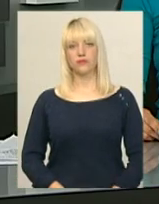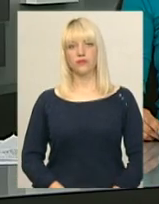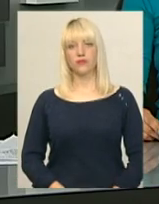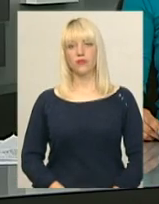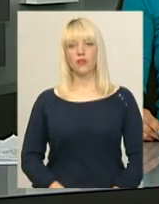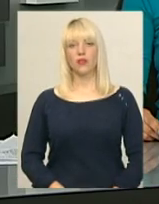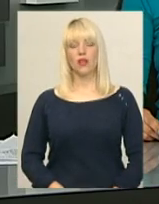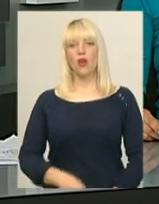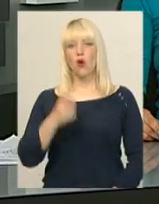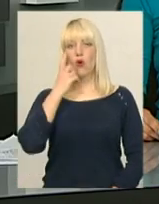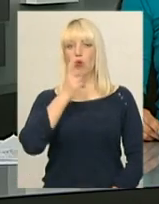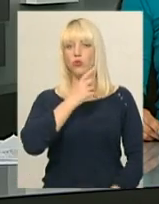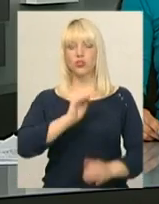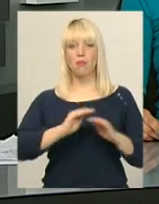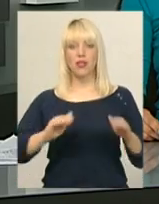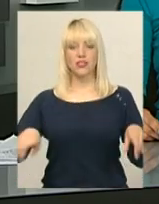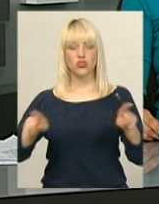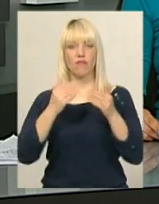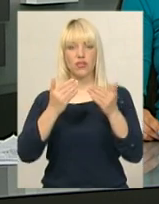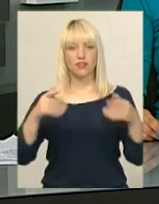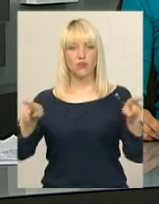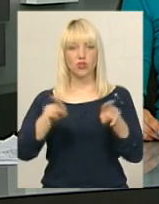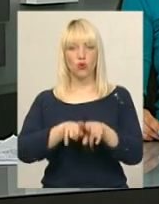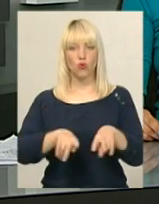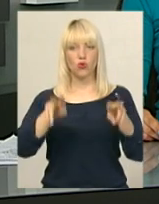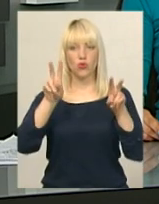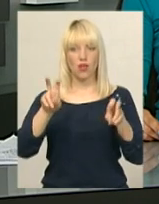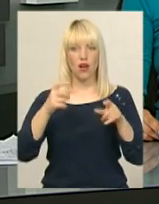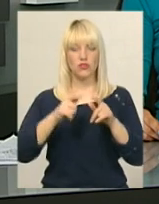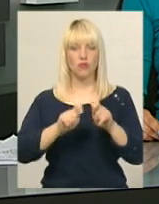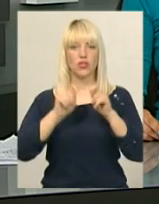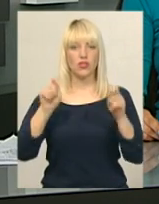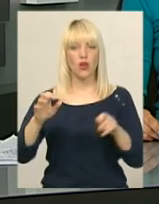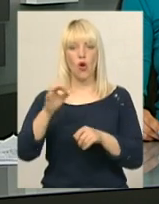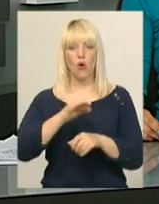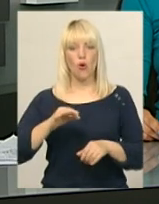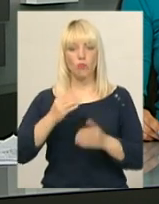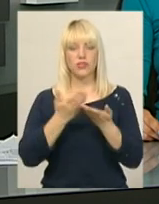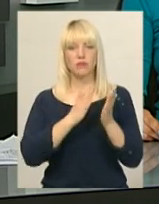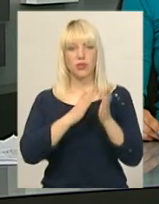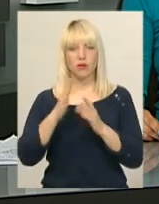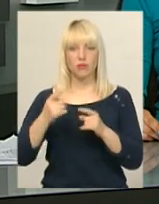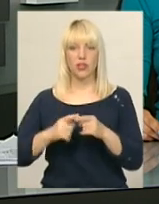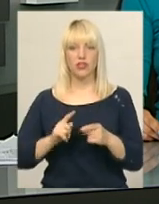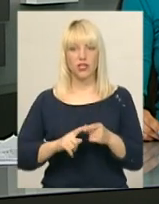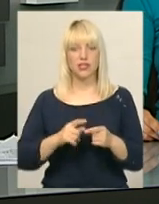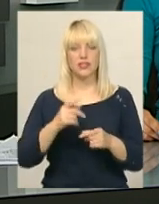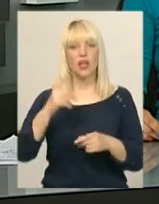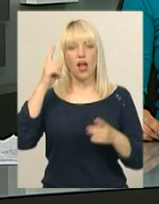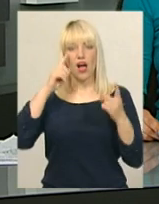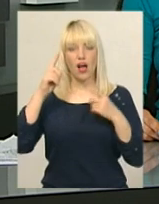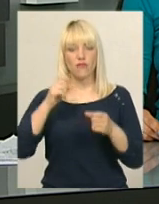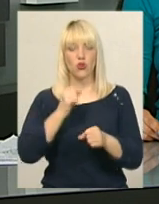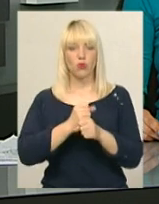Очі малечі виставку з такою назвою відкрили сьогодні в обласній науковій бібліотеці. Автор робіт хмельничанка Вікторія Красуцька